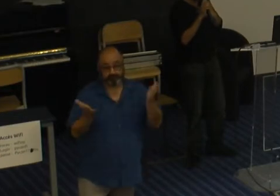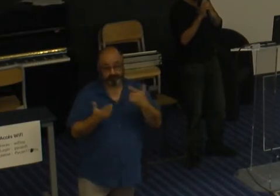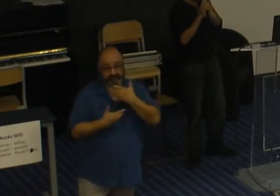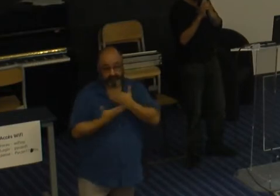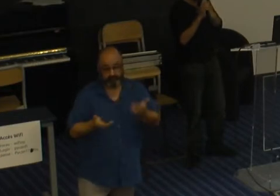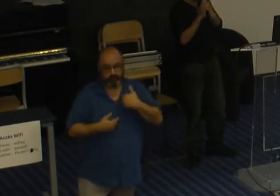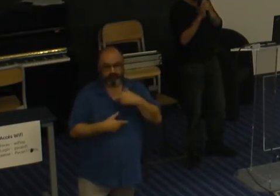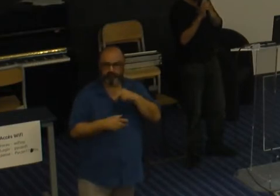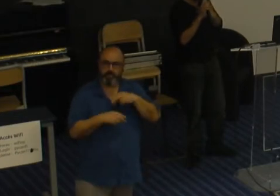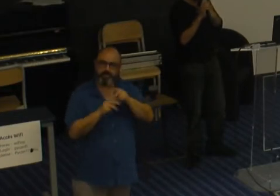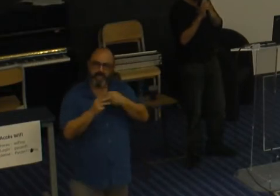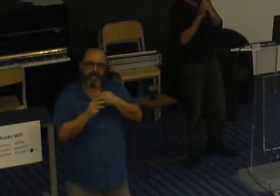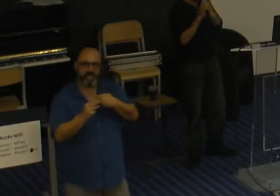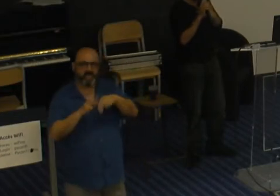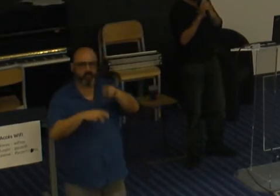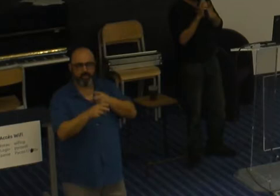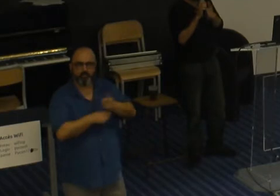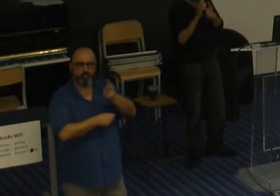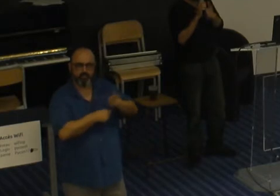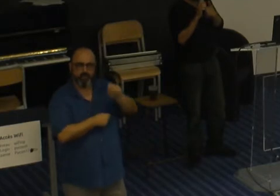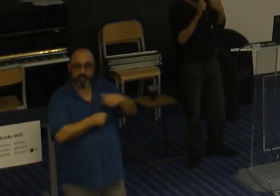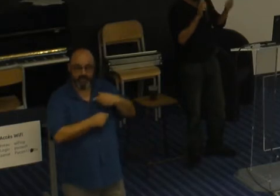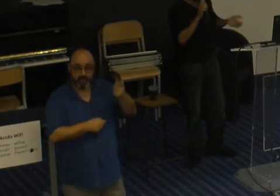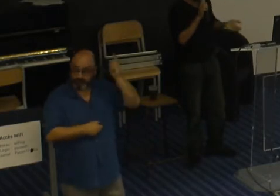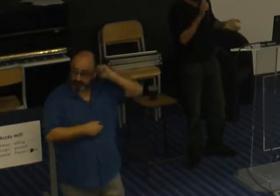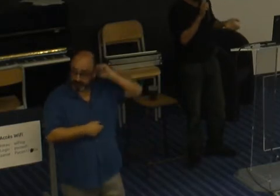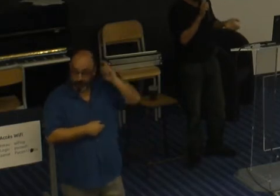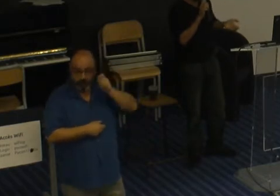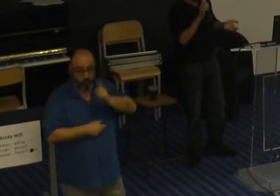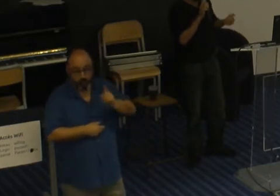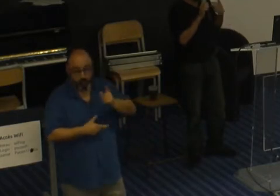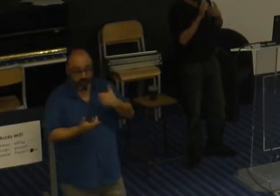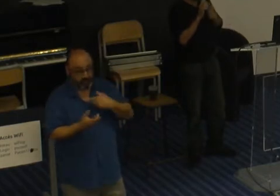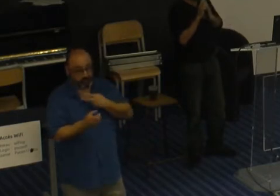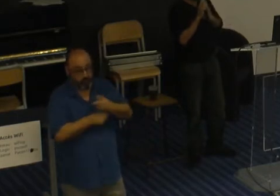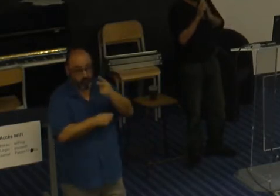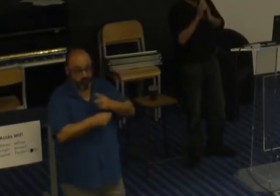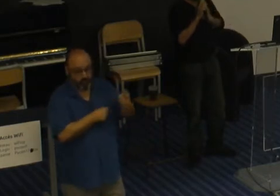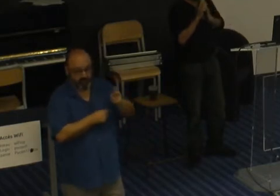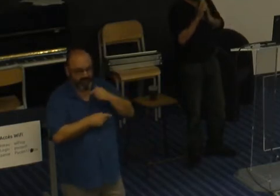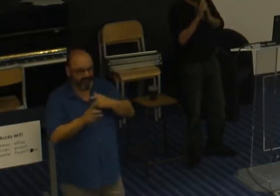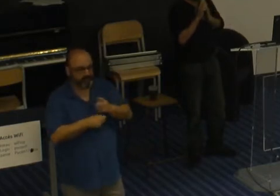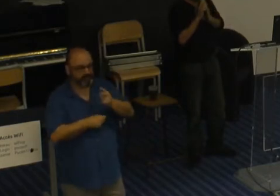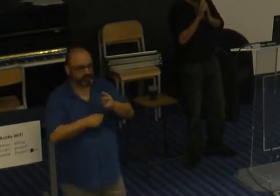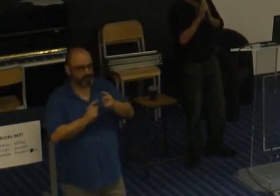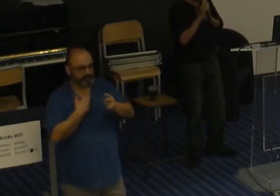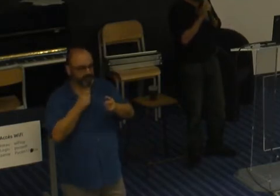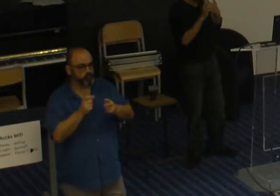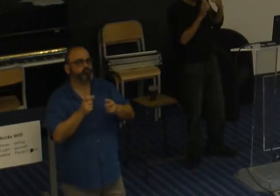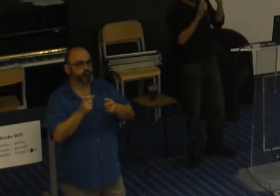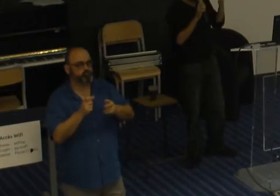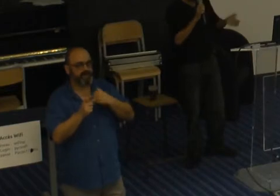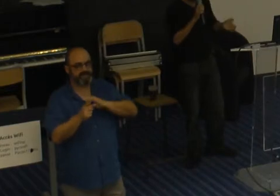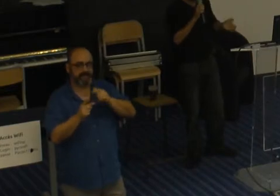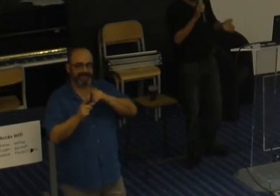injurieux, mais je ne pense pas forcément aux homos quand je prends le nom de certains mots. Par contre, quand je sais que ça fait mal, j'essaie de faire un effort pour moins les